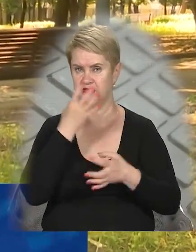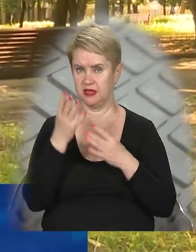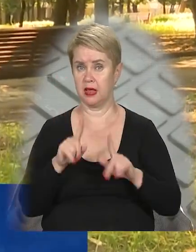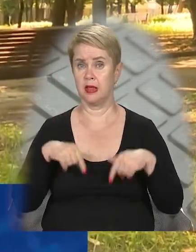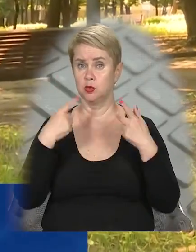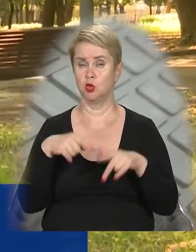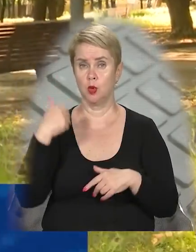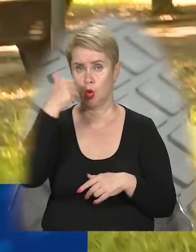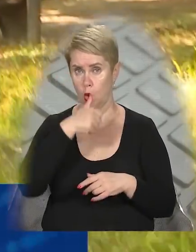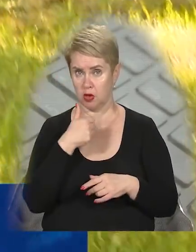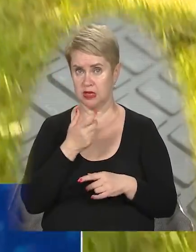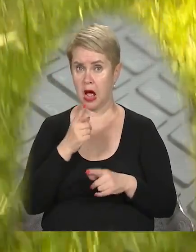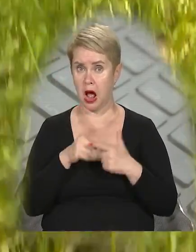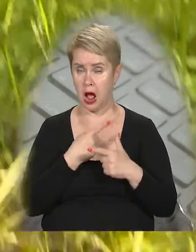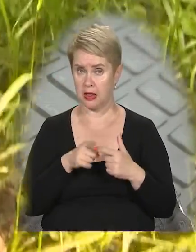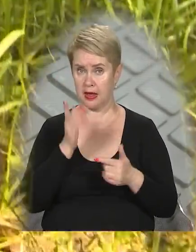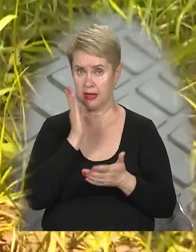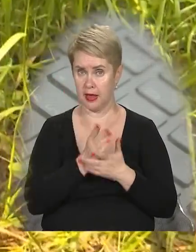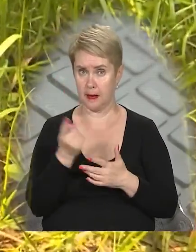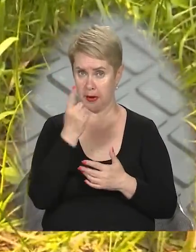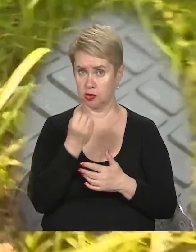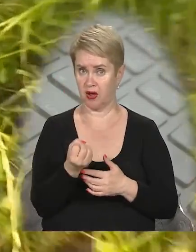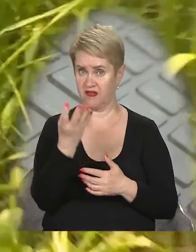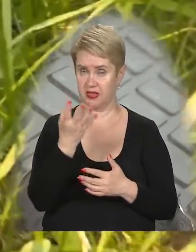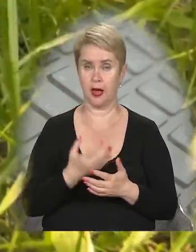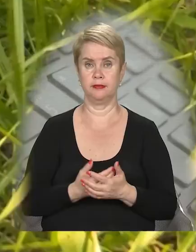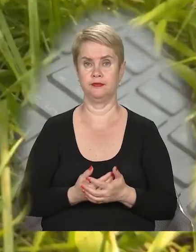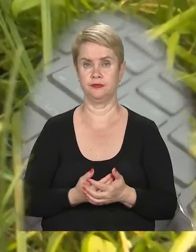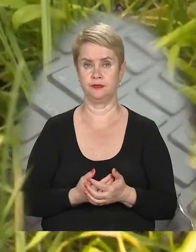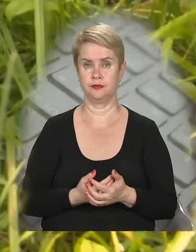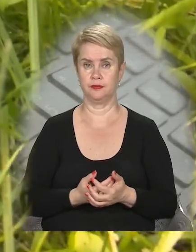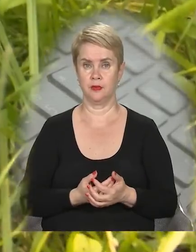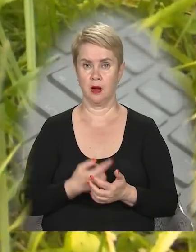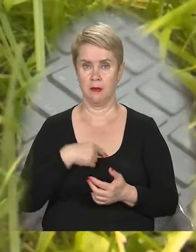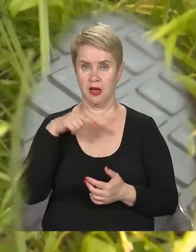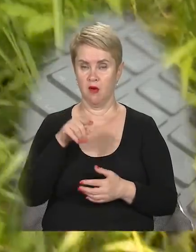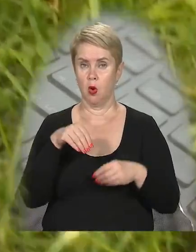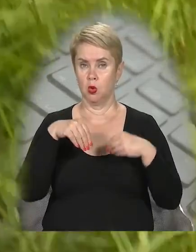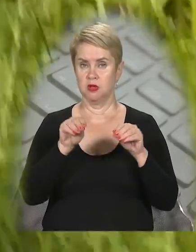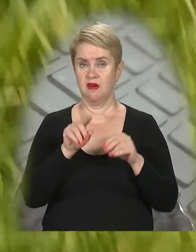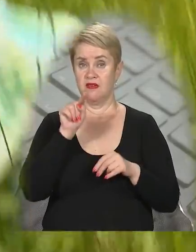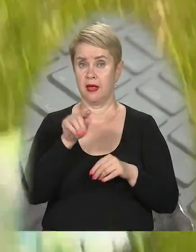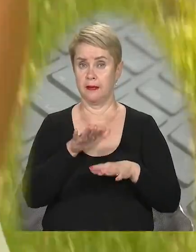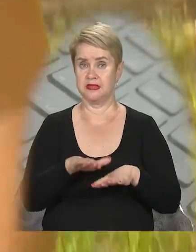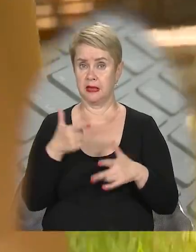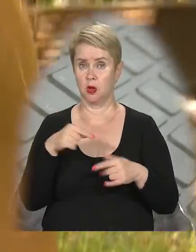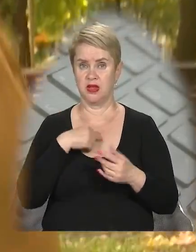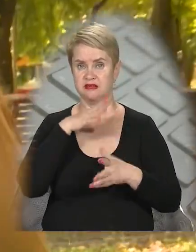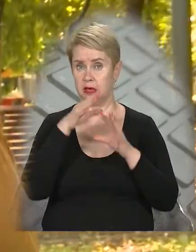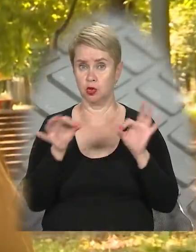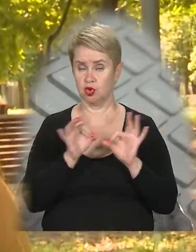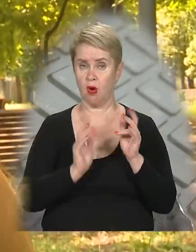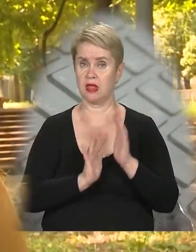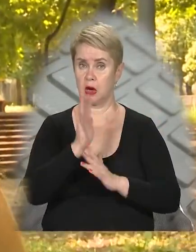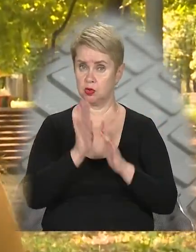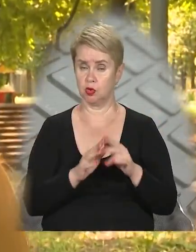наступному році. Але вже є перша квітка. Ми його висівали в тих містах, де у нас взагалі нічого